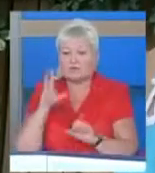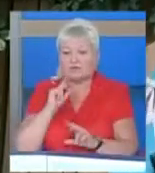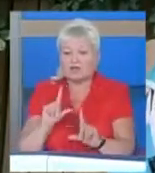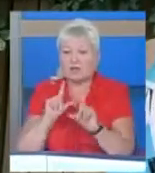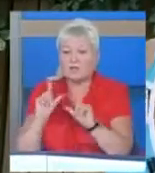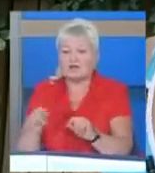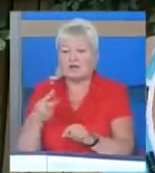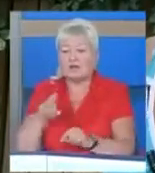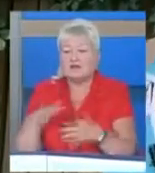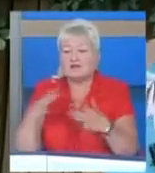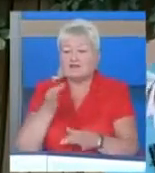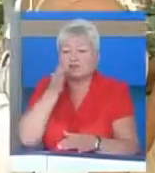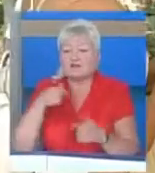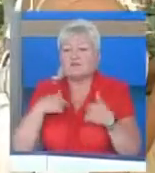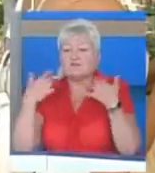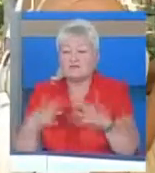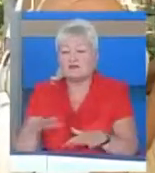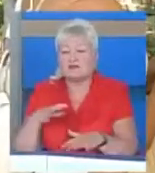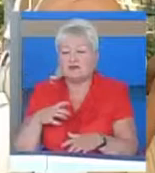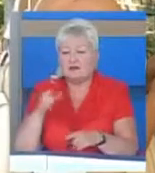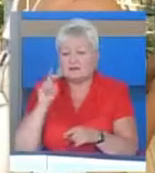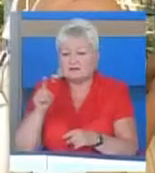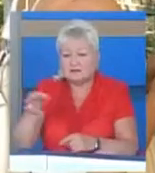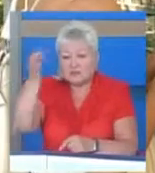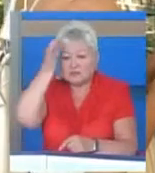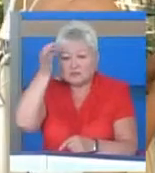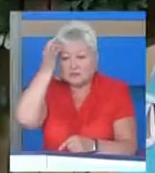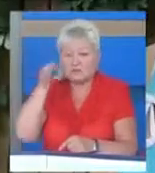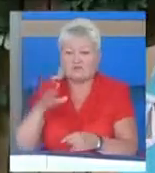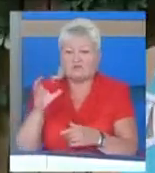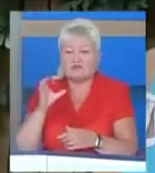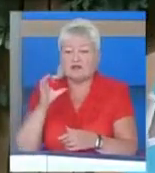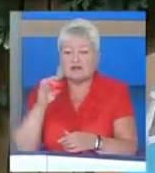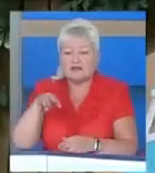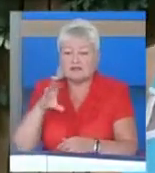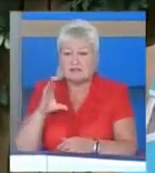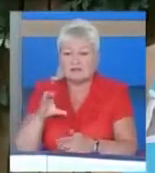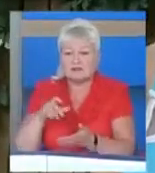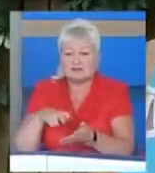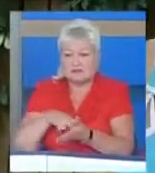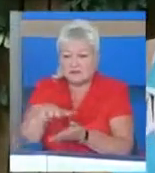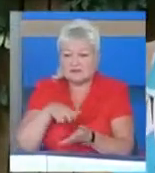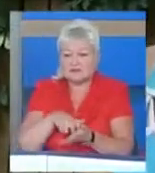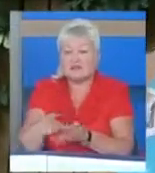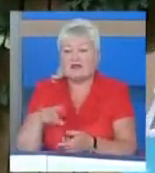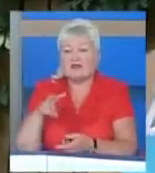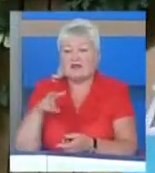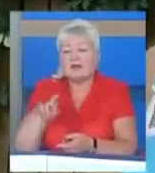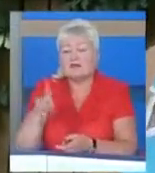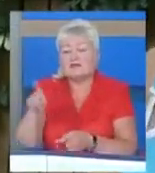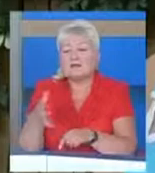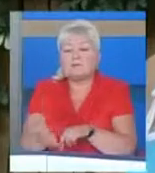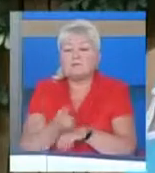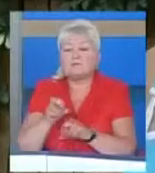вже сказала, що я вже за нею скучила. Вона мені трошки есемески, трохи по скайпу, ми спілкувалися. Я її підтримувала, як могла.